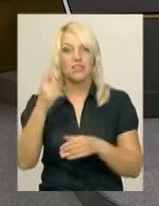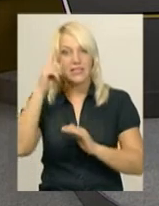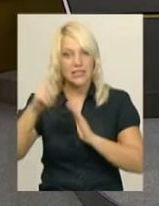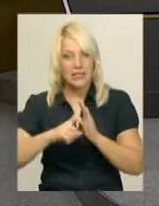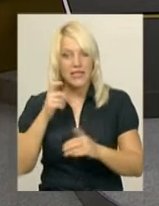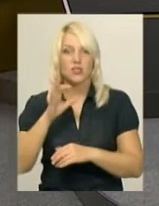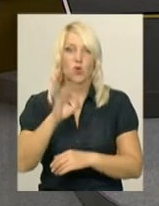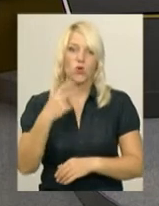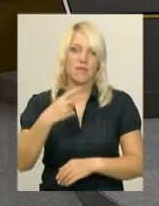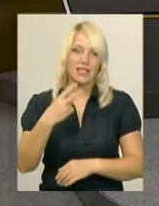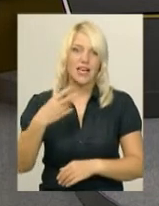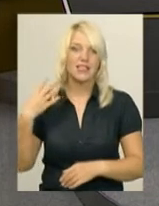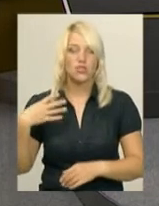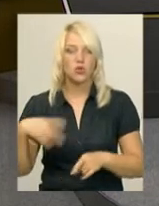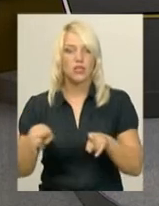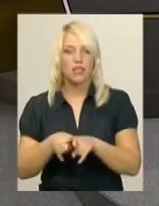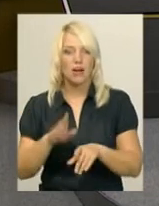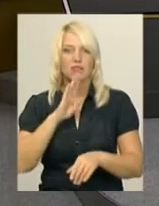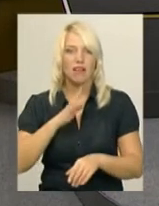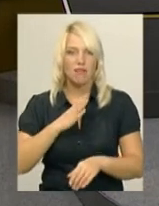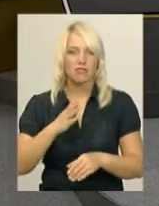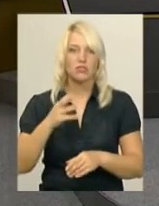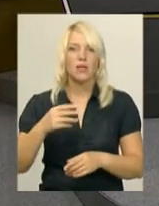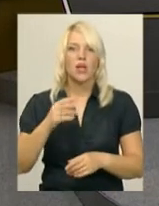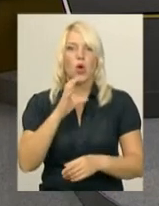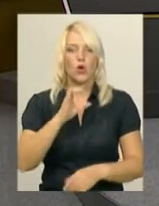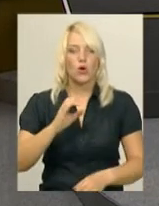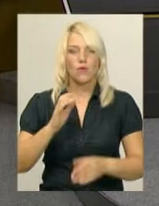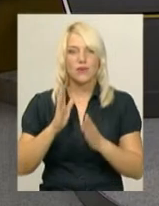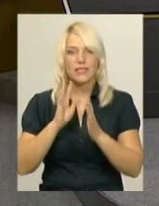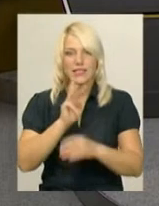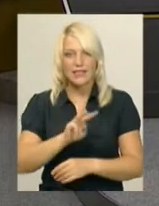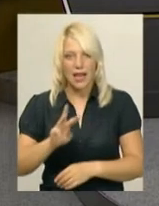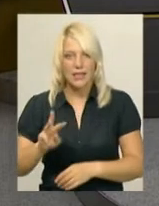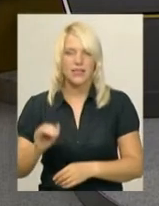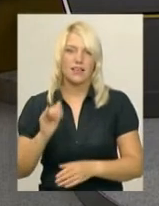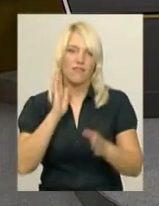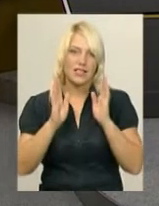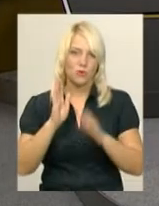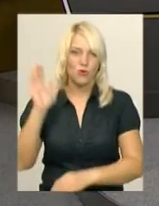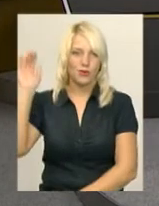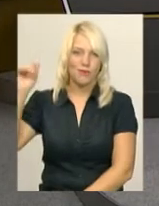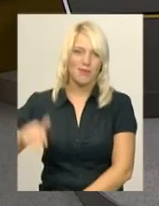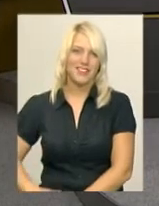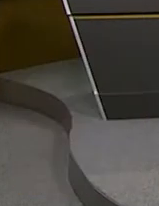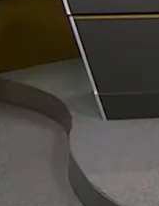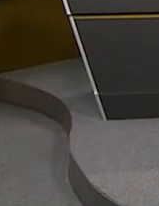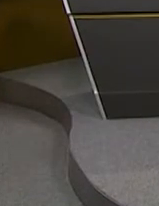побачити о 20.40, а також на нашому каналі в Ютуб, нашому сайті та у мережі Фейсбук. До зустрічі в ефірі.